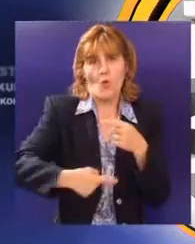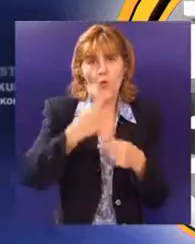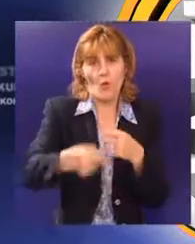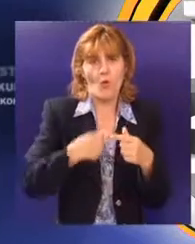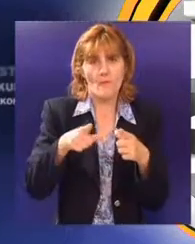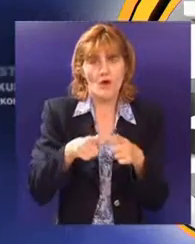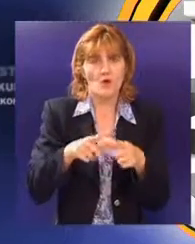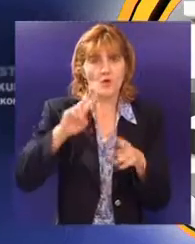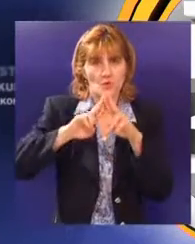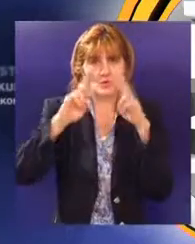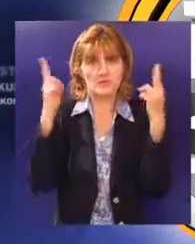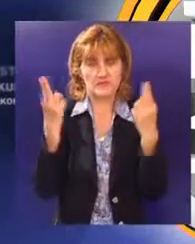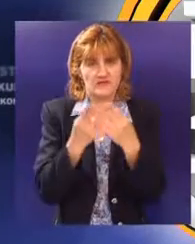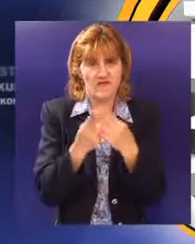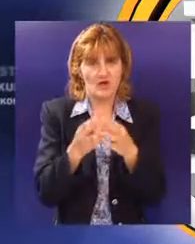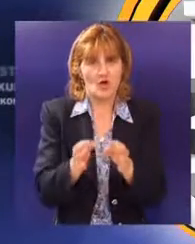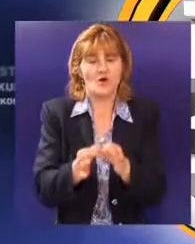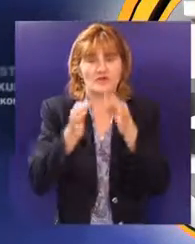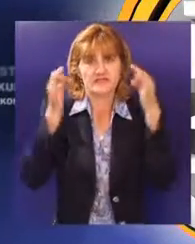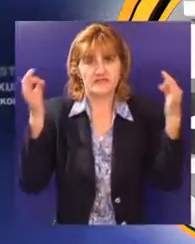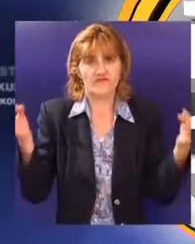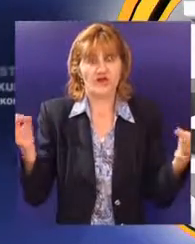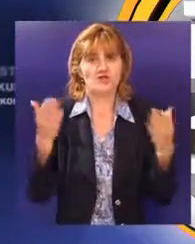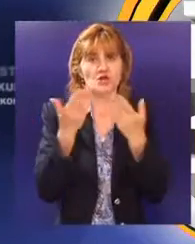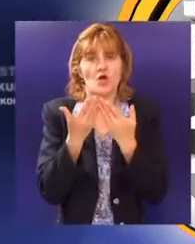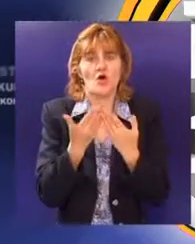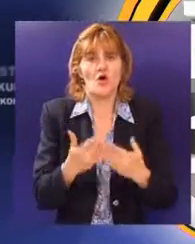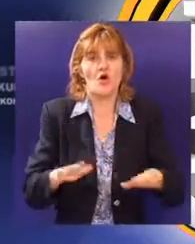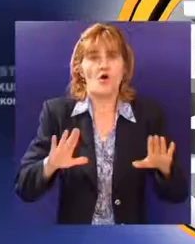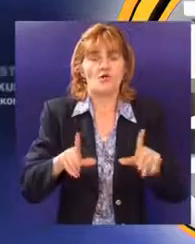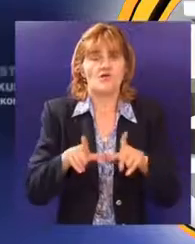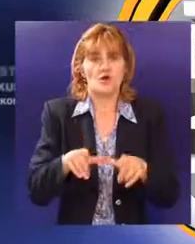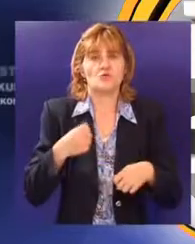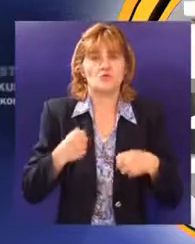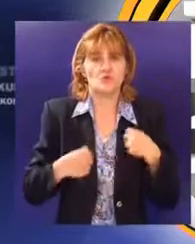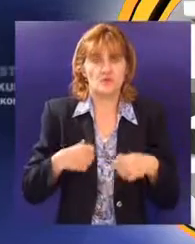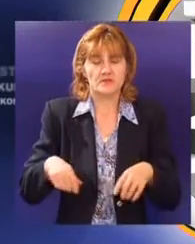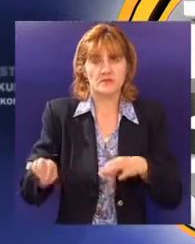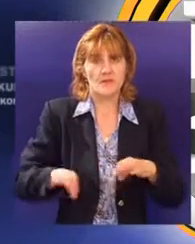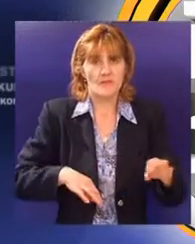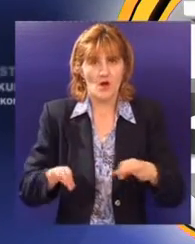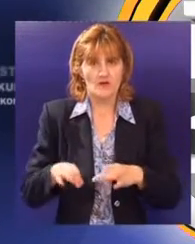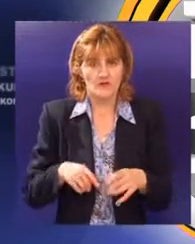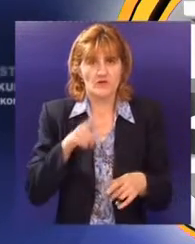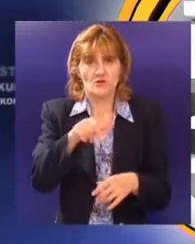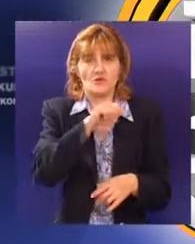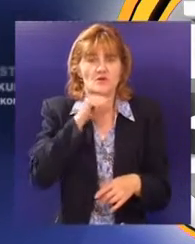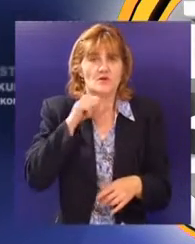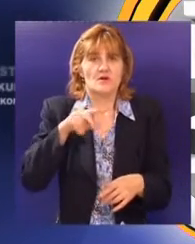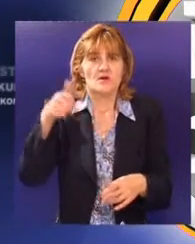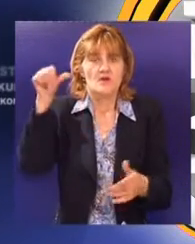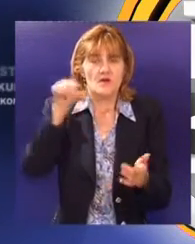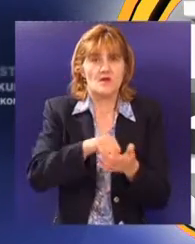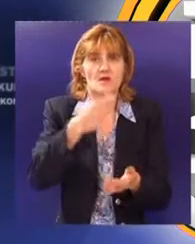u svetu kontinentala svečano su otvorili novi poslovni objekat kompanije Koning u Subotici. Objekat se prostire na preko